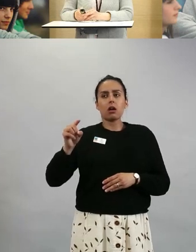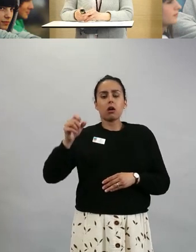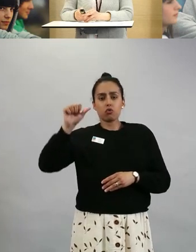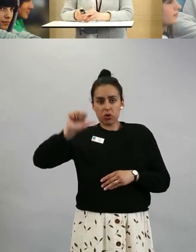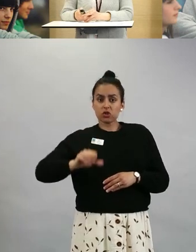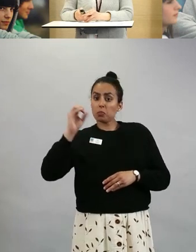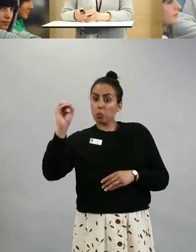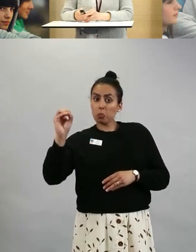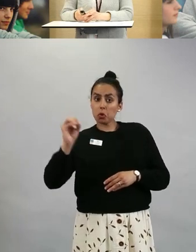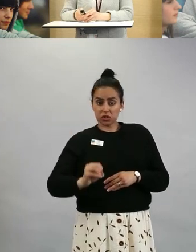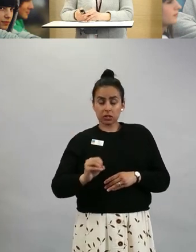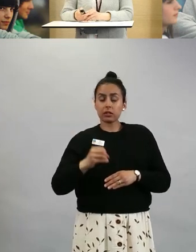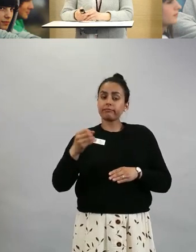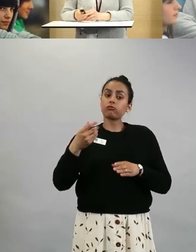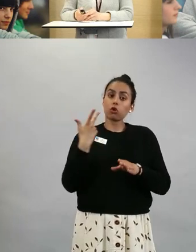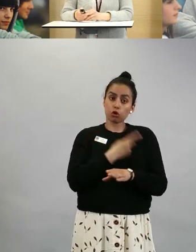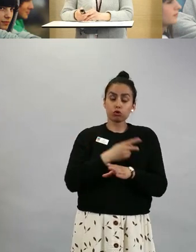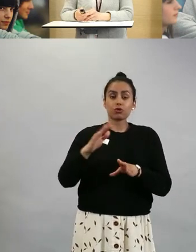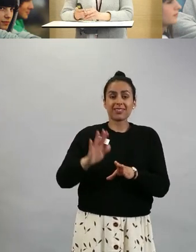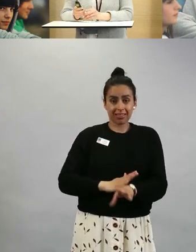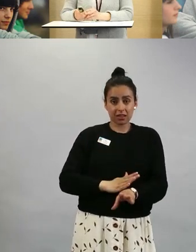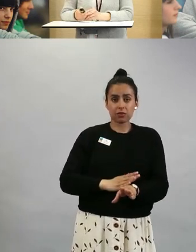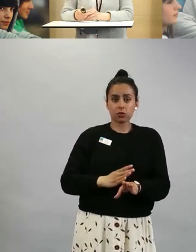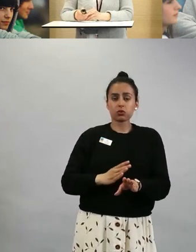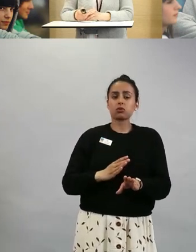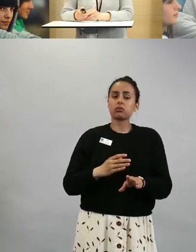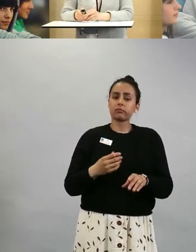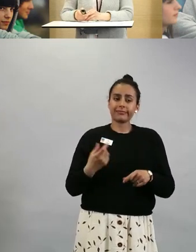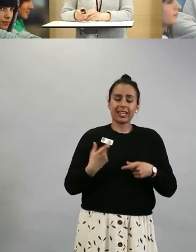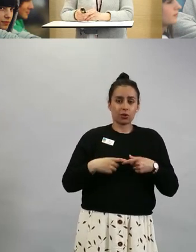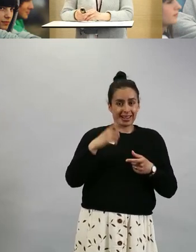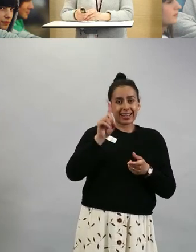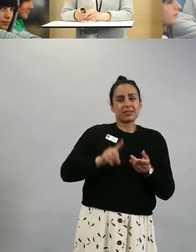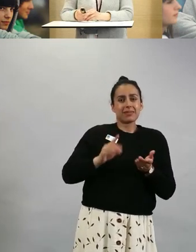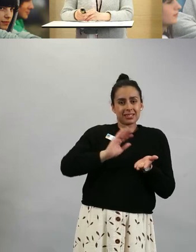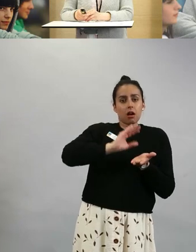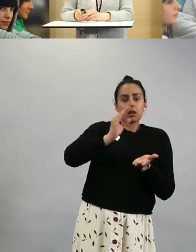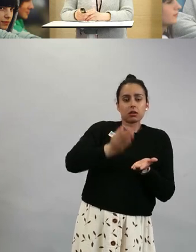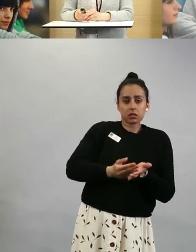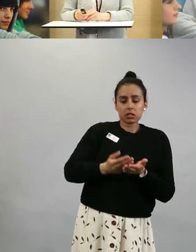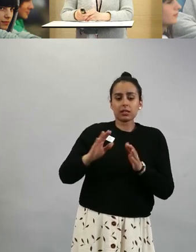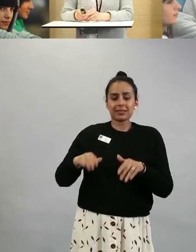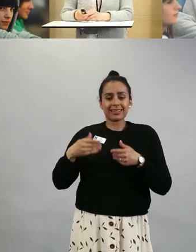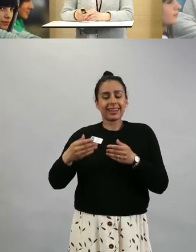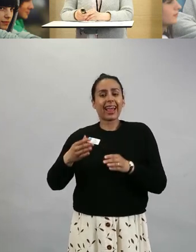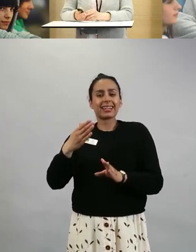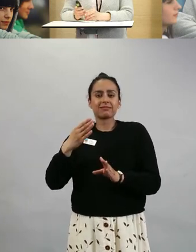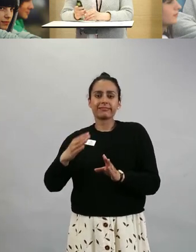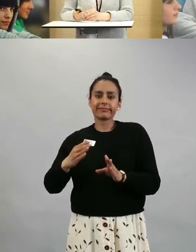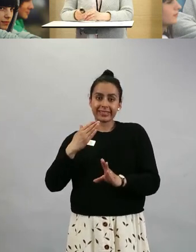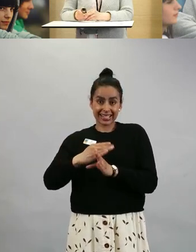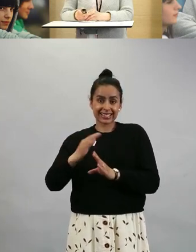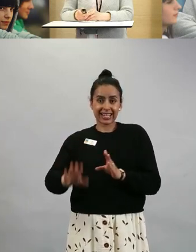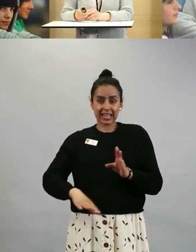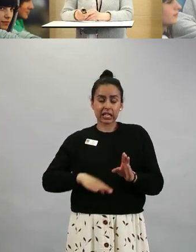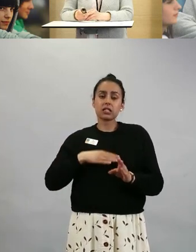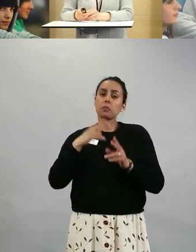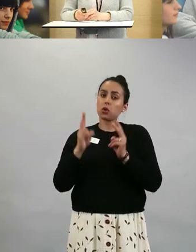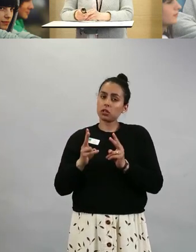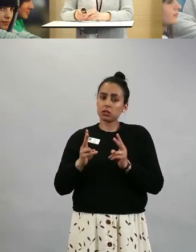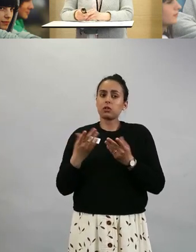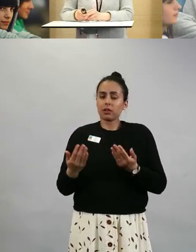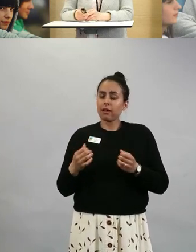rokotuskattavuus ensimmäisen annoksen osalta. Ja sitten tässä keski-ikäisissä myös hyvin voimakkaasti